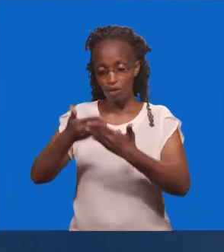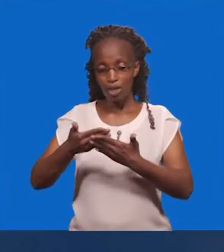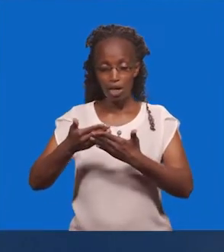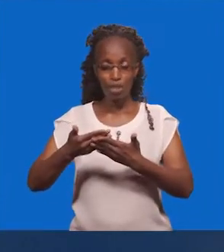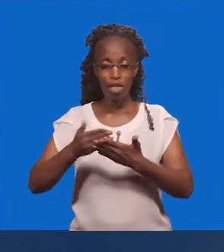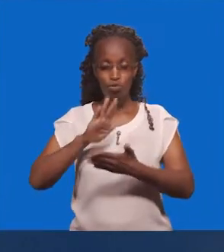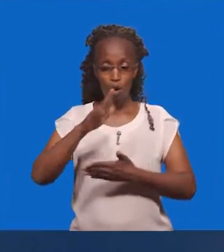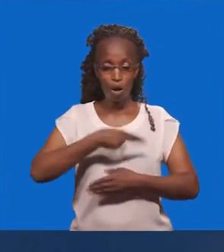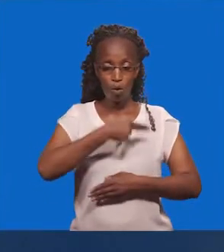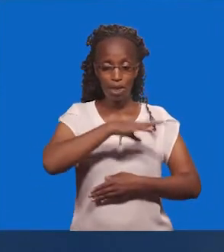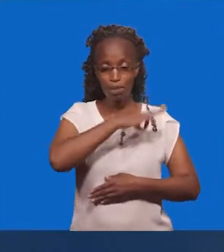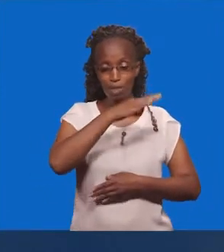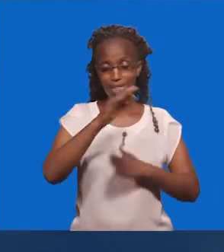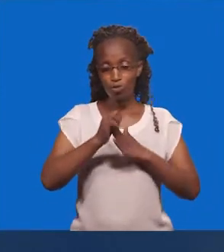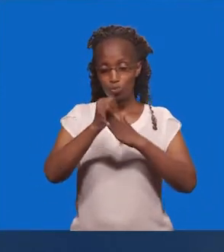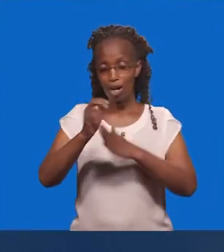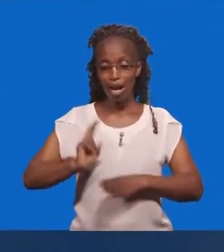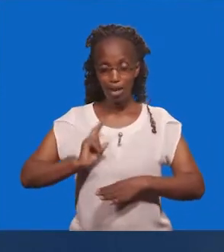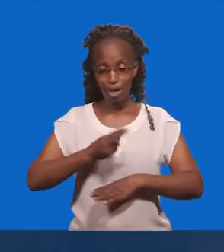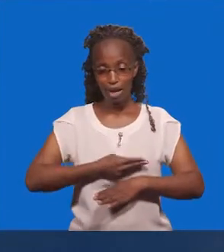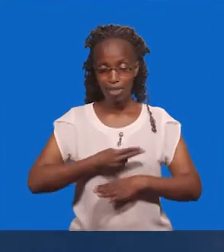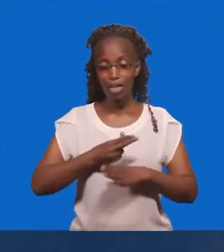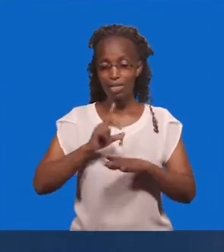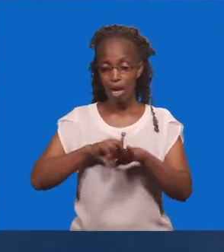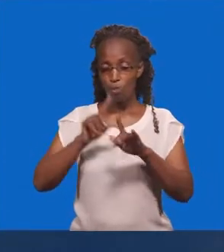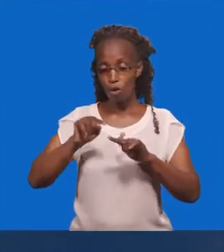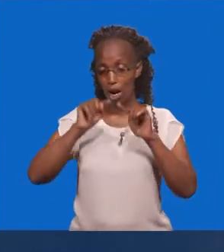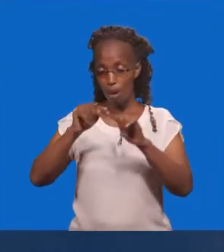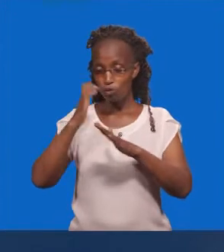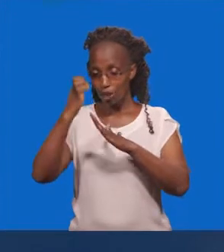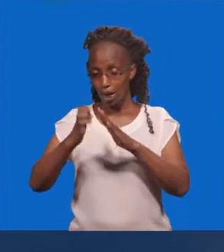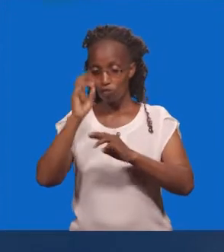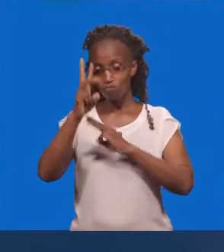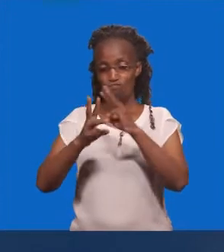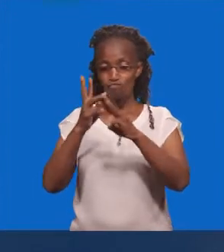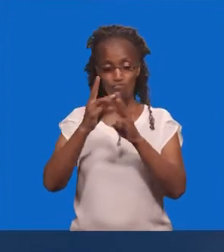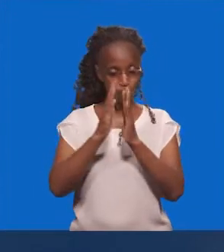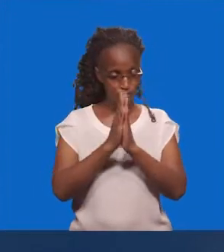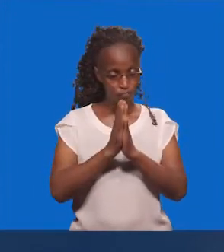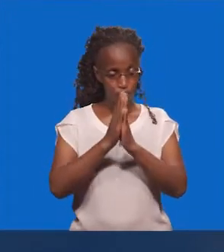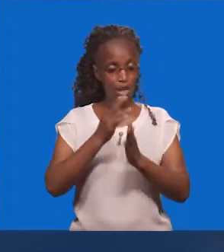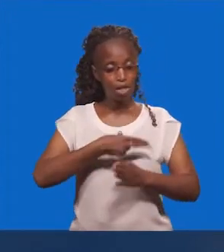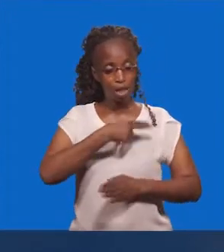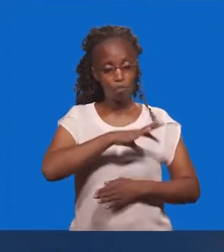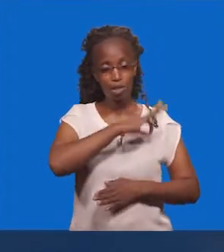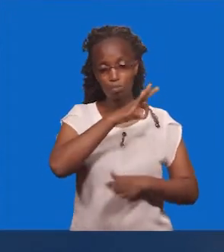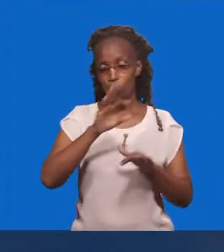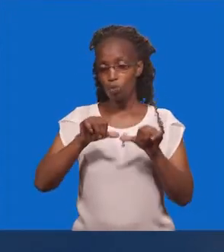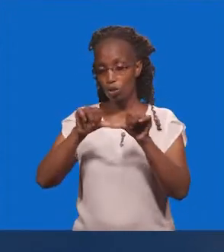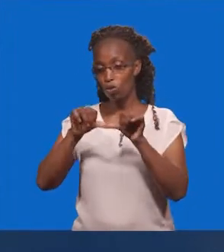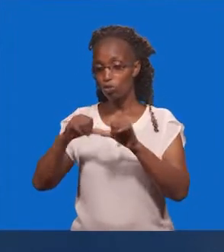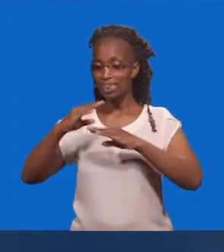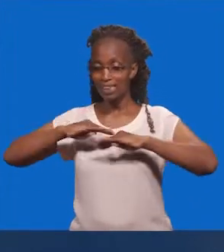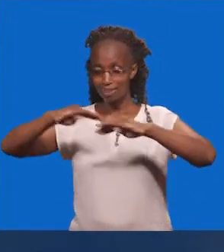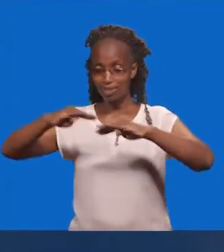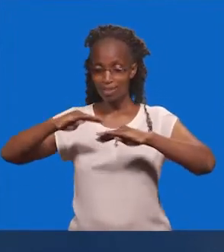mwalimu kwetu Tukiwa katika uso wandunia Basi ni na kuomba hili ya kaweze kuendulia na kufundisha Na